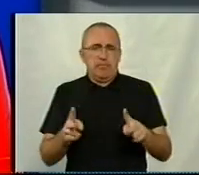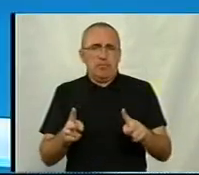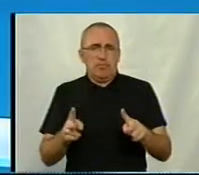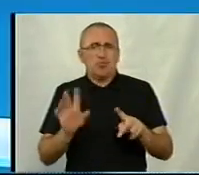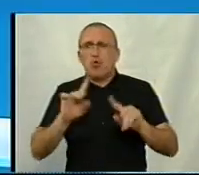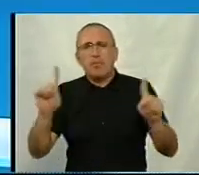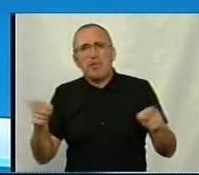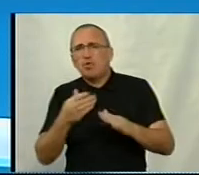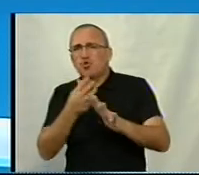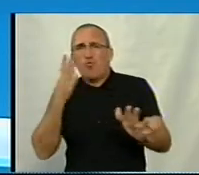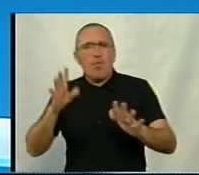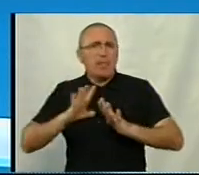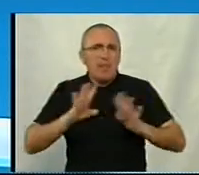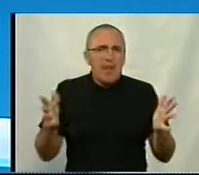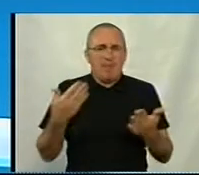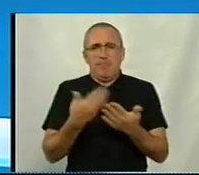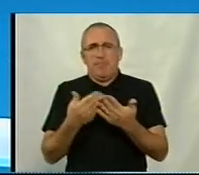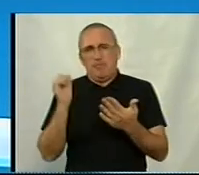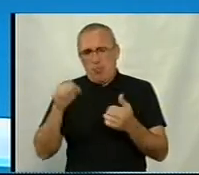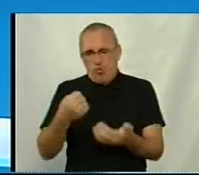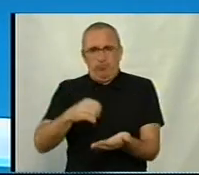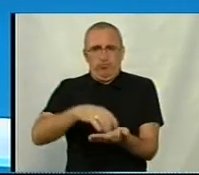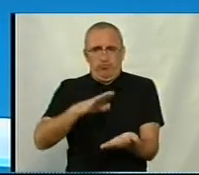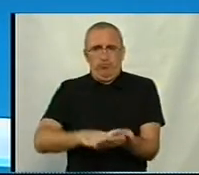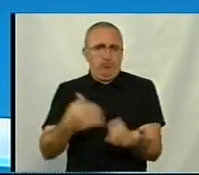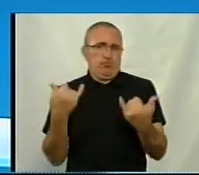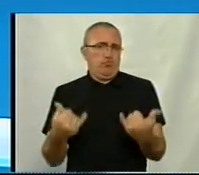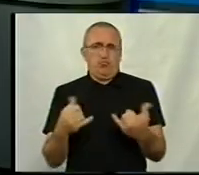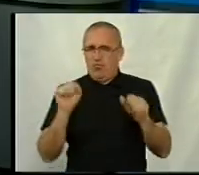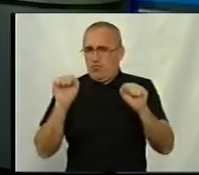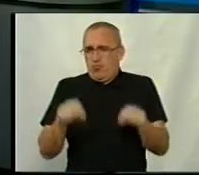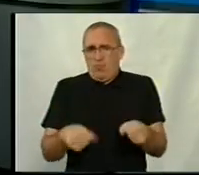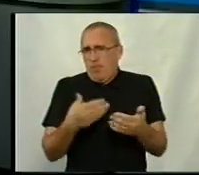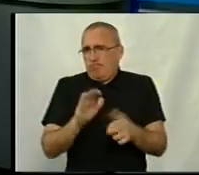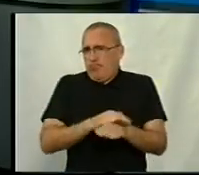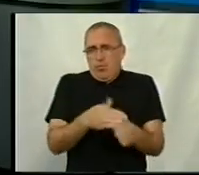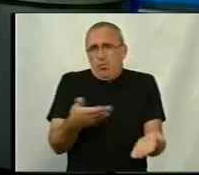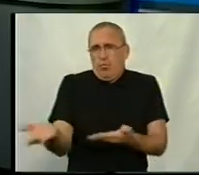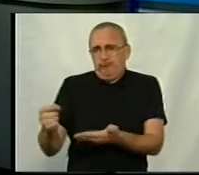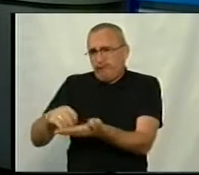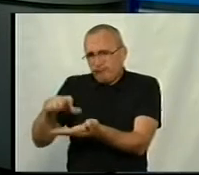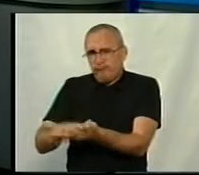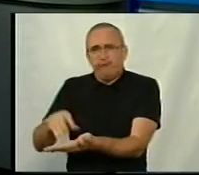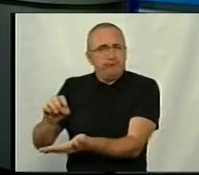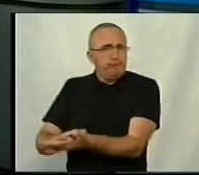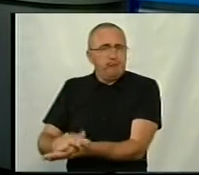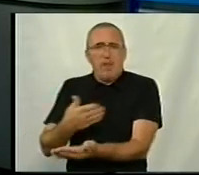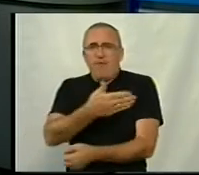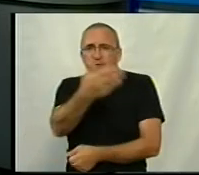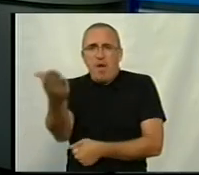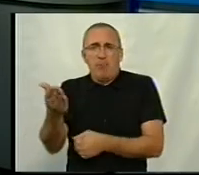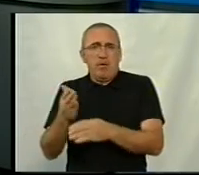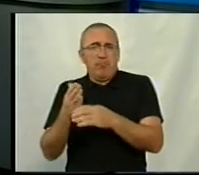створювати черги, ви можете зареєструватися вже сьогодні? Сьогодні, будь ласка, реєструйтеся, вам